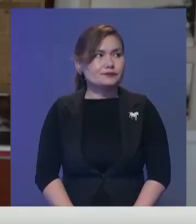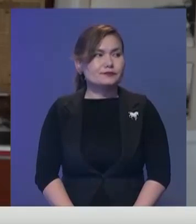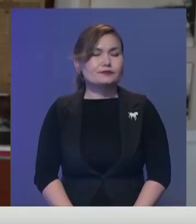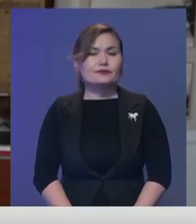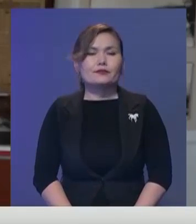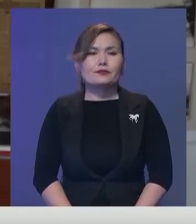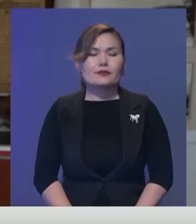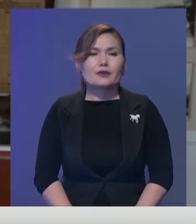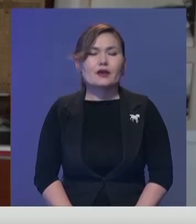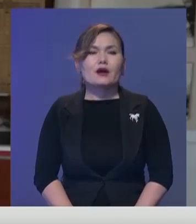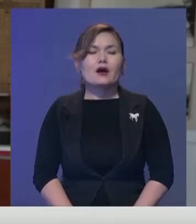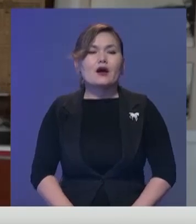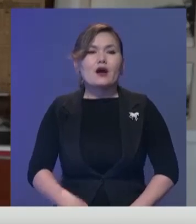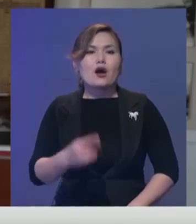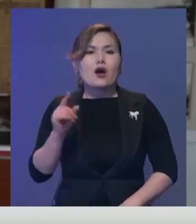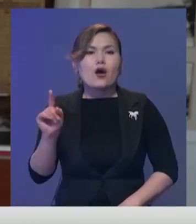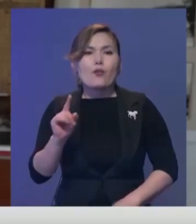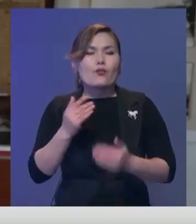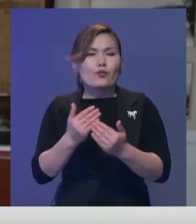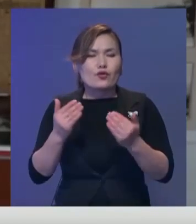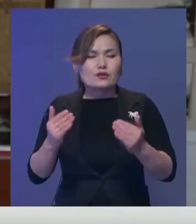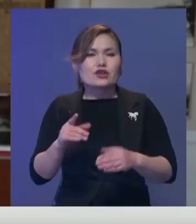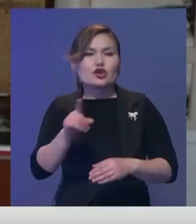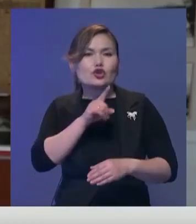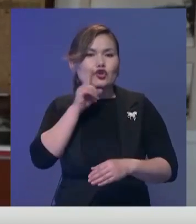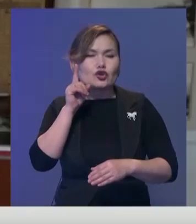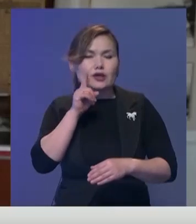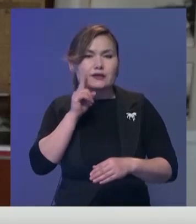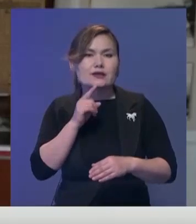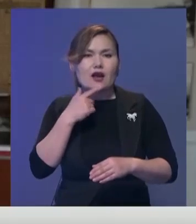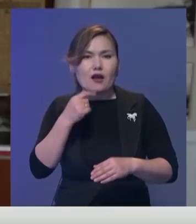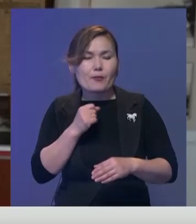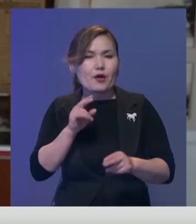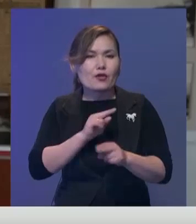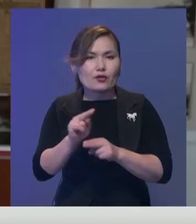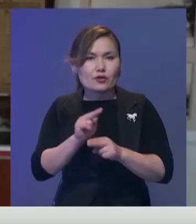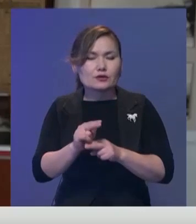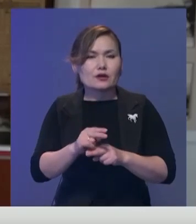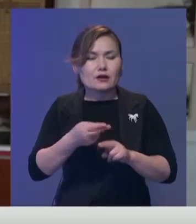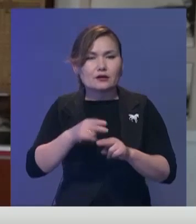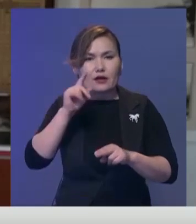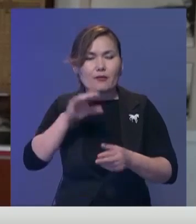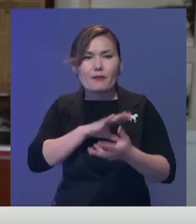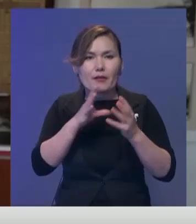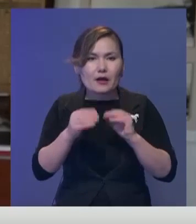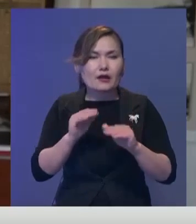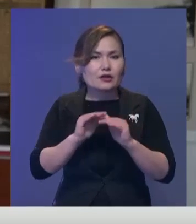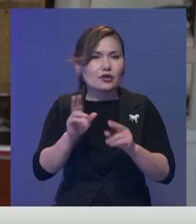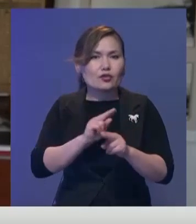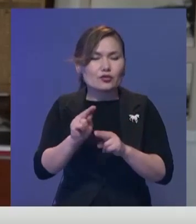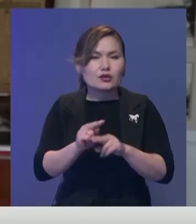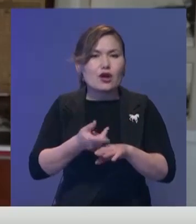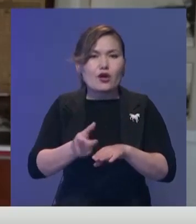Музейдің жас мамандарды тәрбелудегі рөлейрекше, себебі олар бұл қызметтің ауыртпалығы мен жоғып кершілігін білугерек. Әрине,